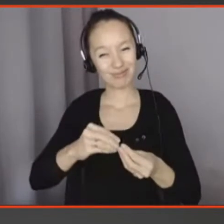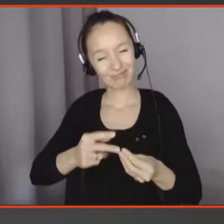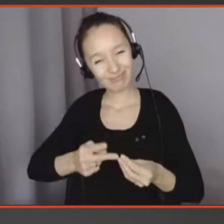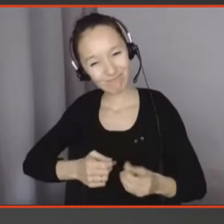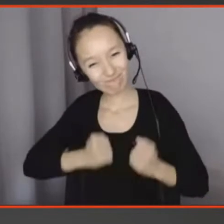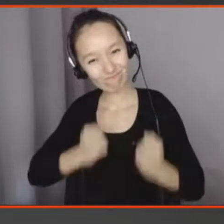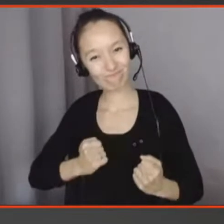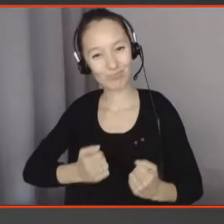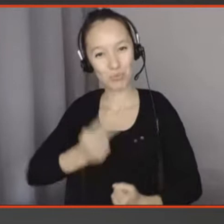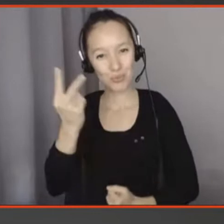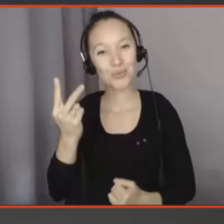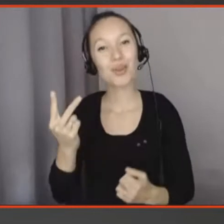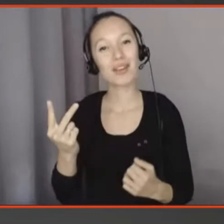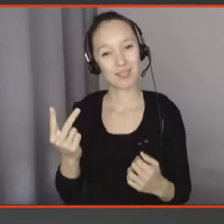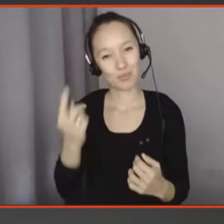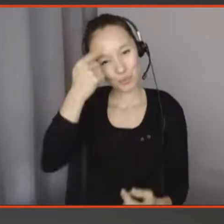plus intéressante pour moi.